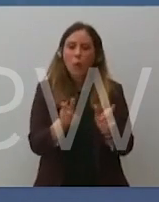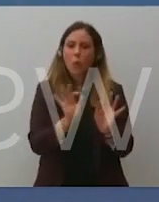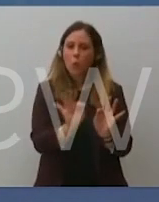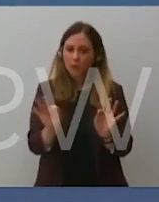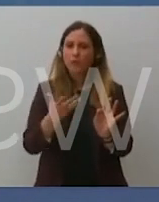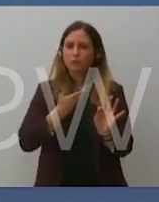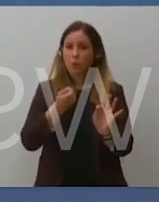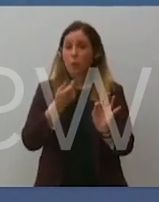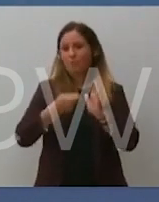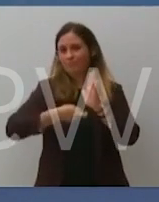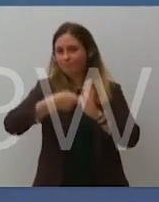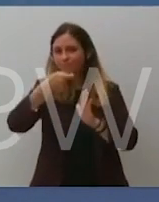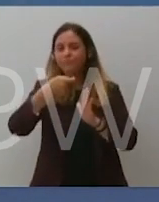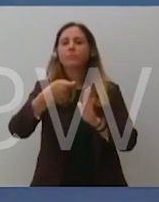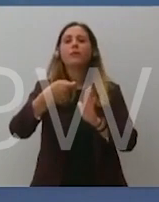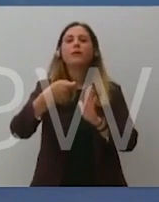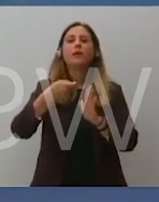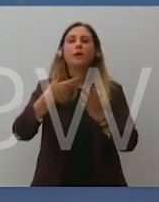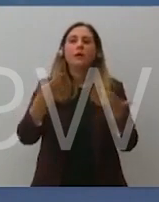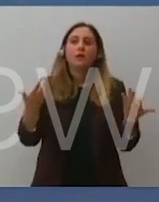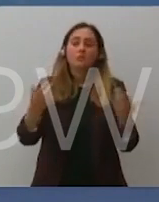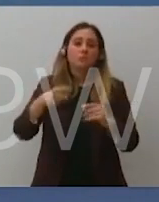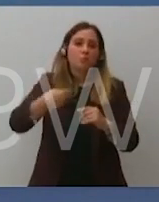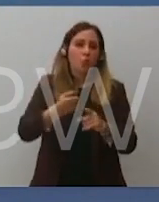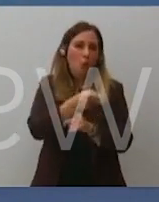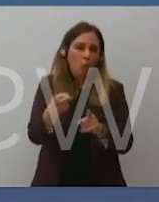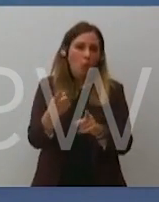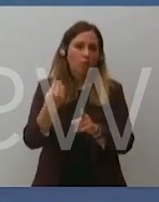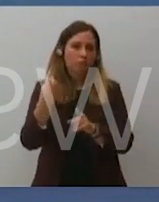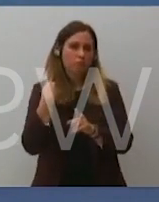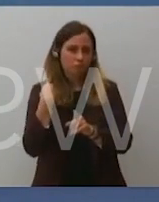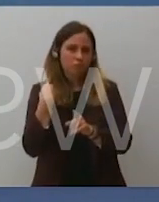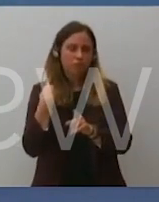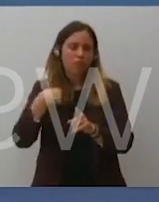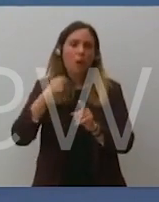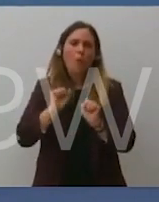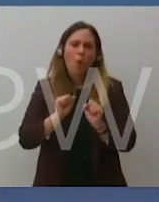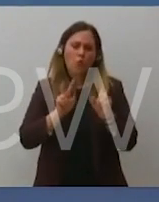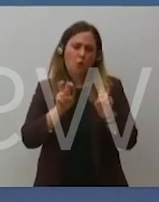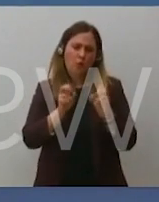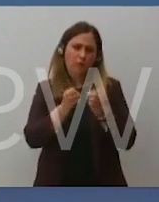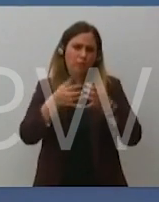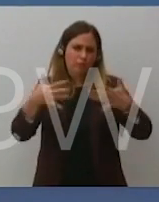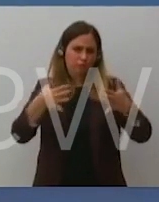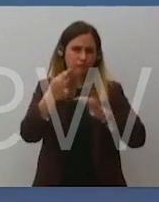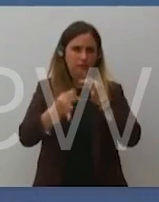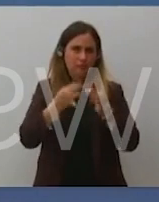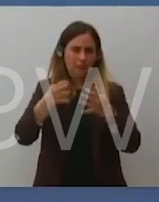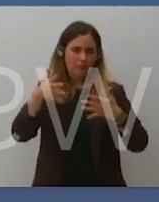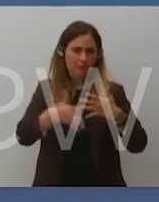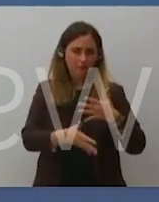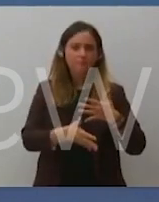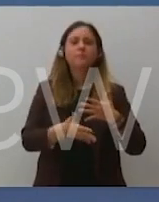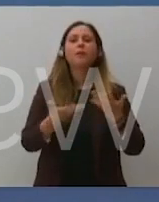La convinzione dei, poi dopo se me lo chiedete, espando anche su questo argomento, ma la convinzione